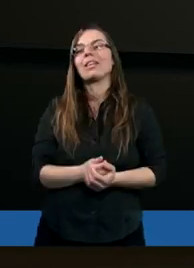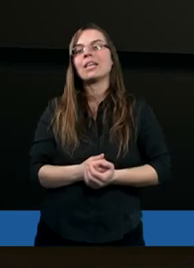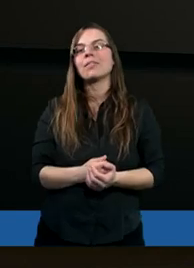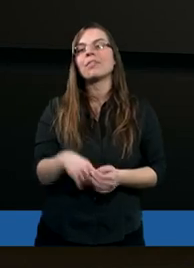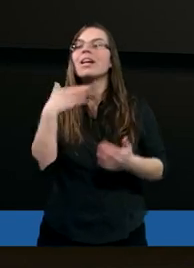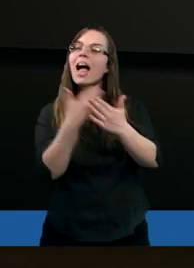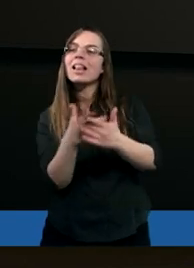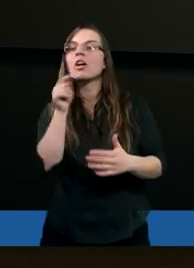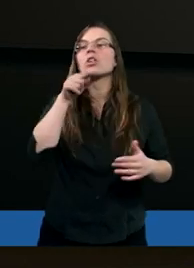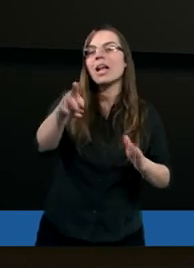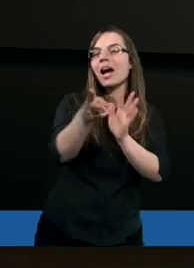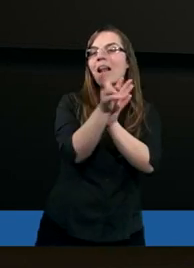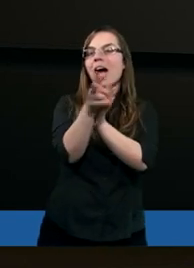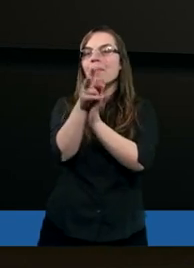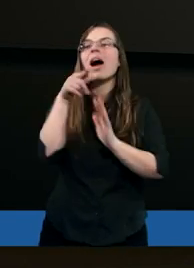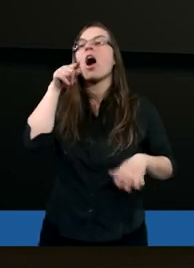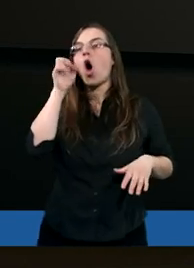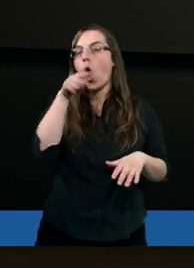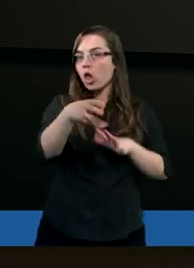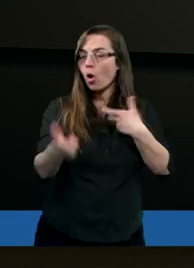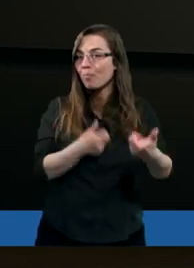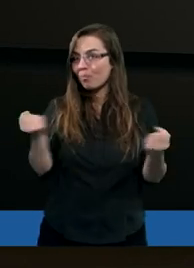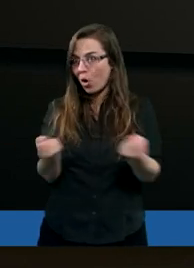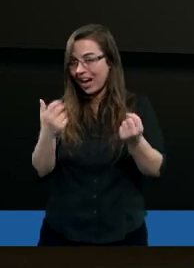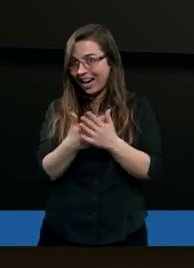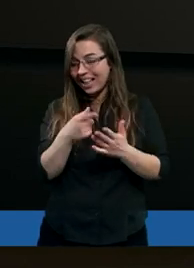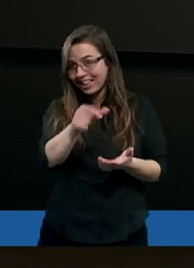Dlatego, że ta kamera się o to postara?